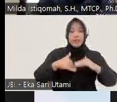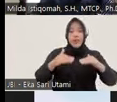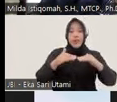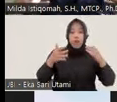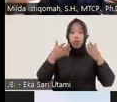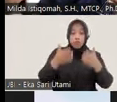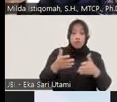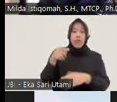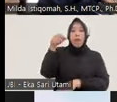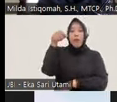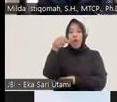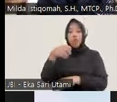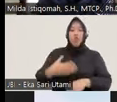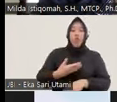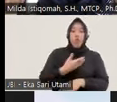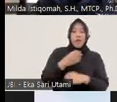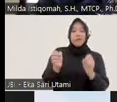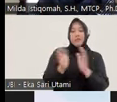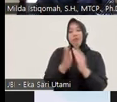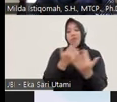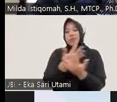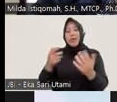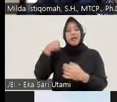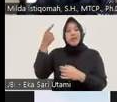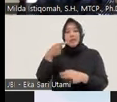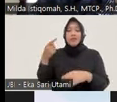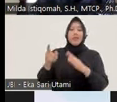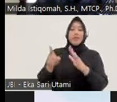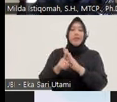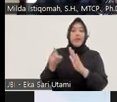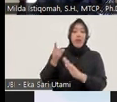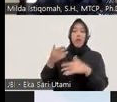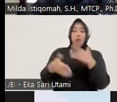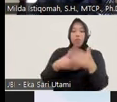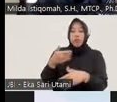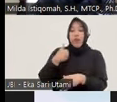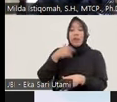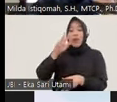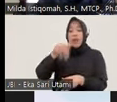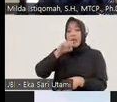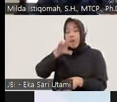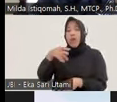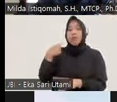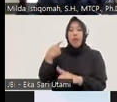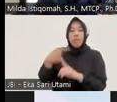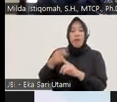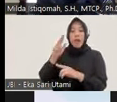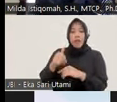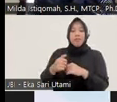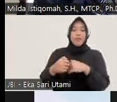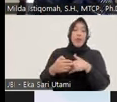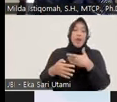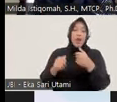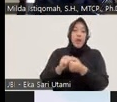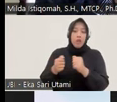untuk pelaku korban dan masyarakat masyarakat ini yang sering ditinggalkan gitu seringkali kemudian ada yang mengatakan bahwa tindak pidana narkotika kan adalah